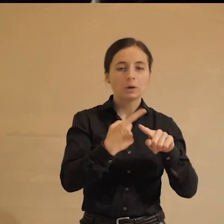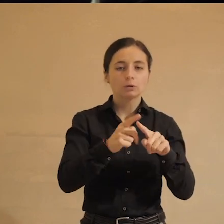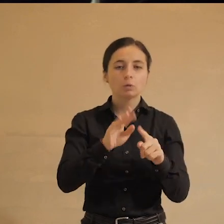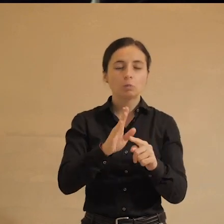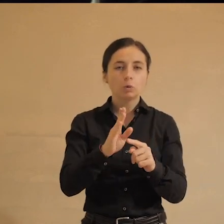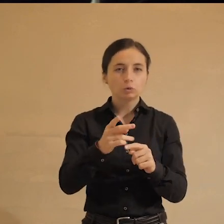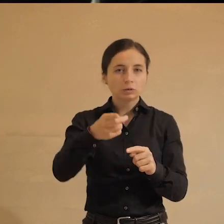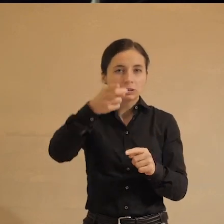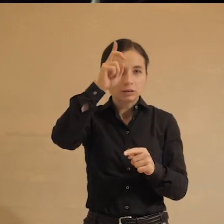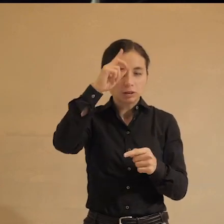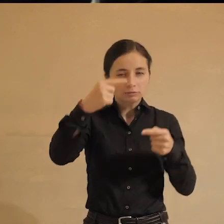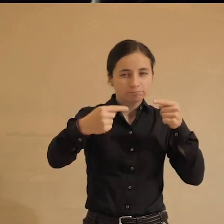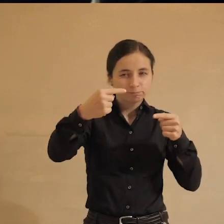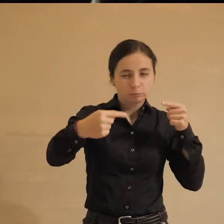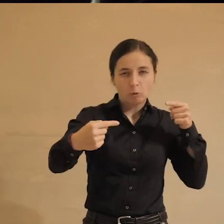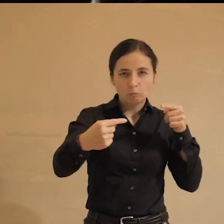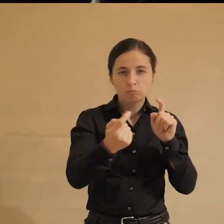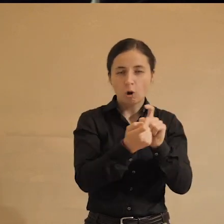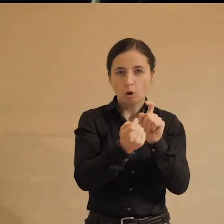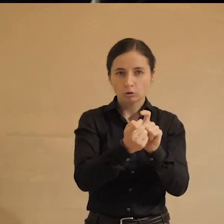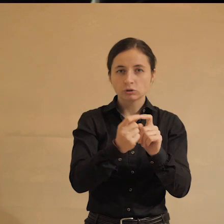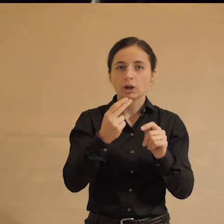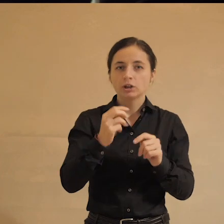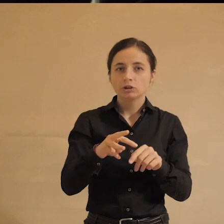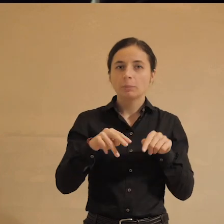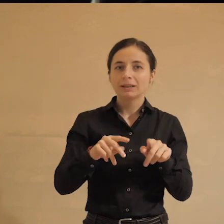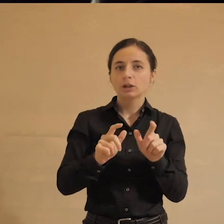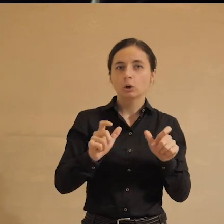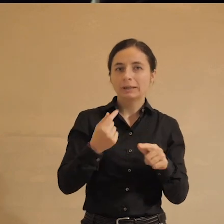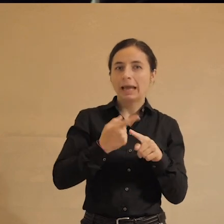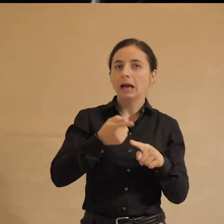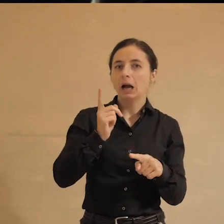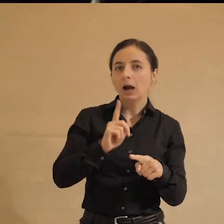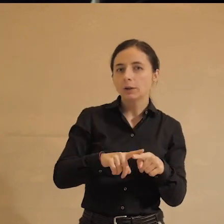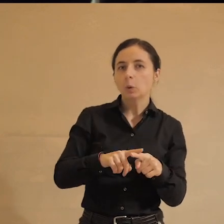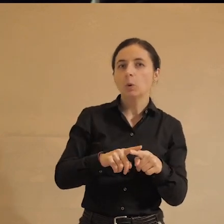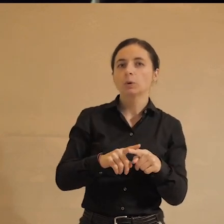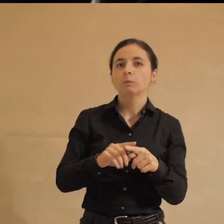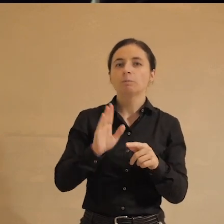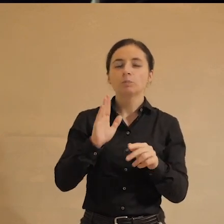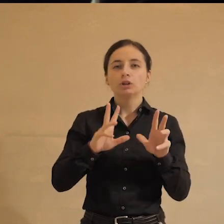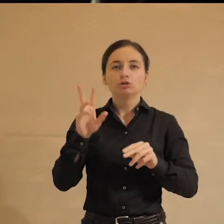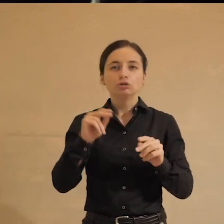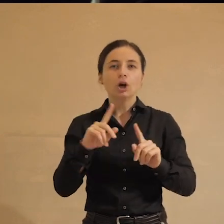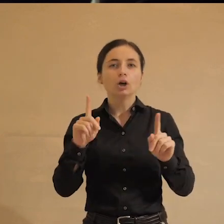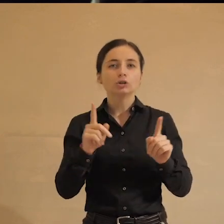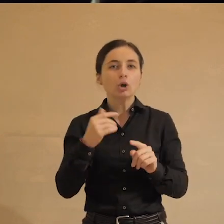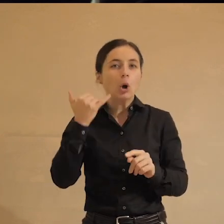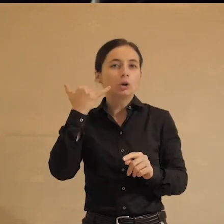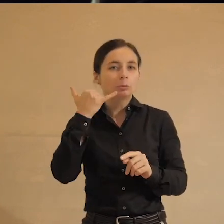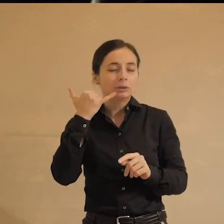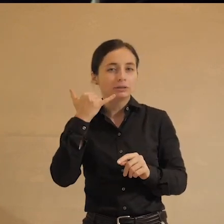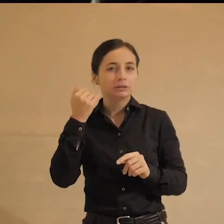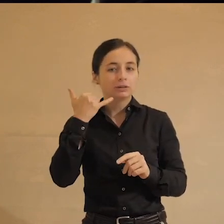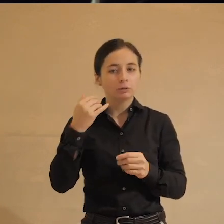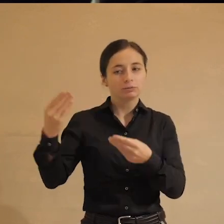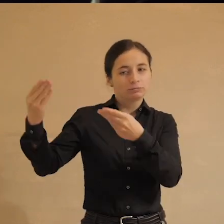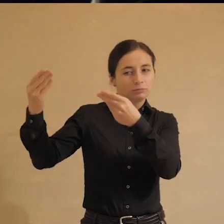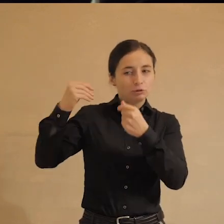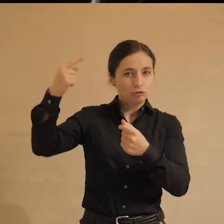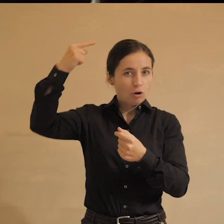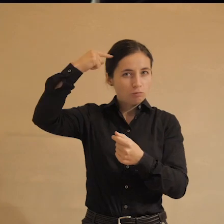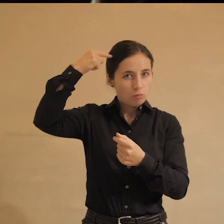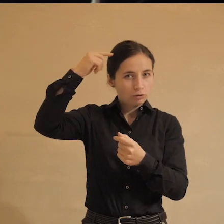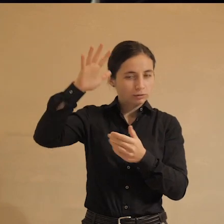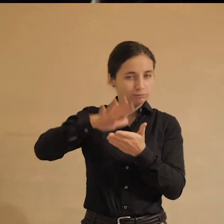государственной и корпоративной слежкой, чем вот этих вот людей, которые там, опять же, считают, что от мобильного телефона излучение будет в